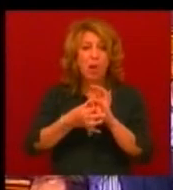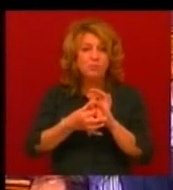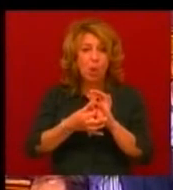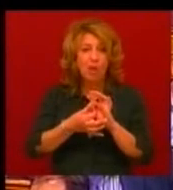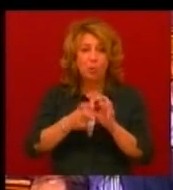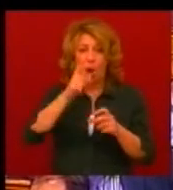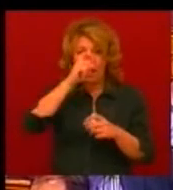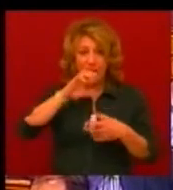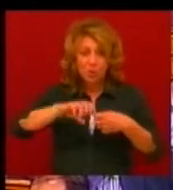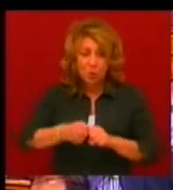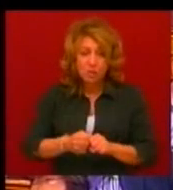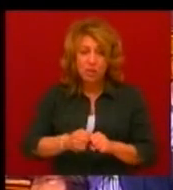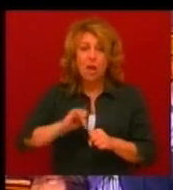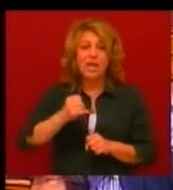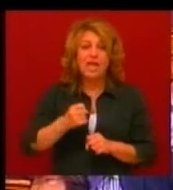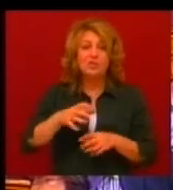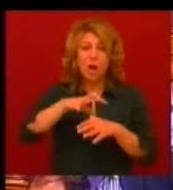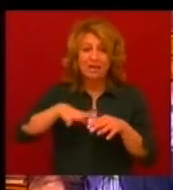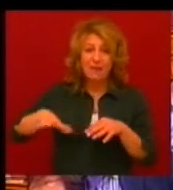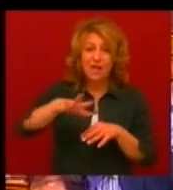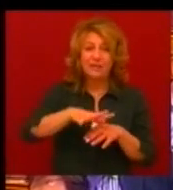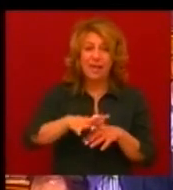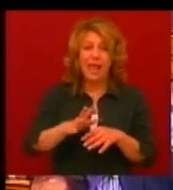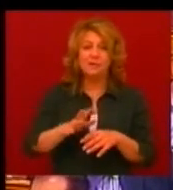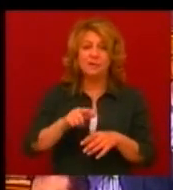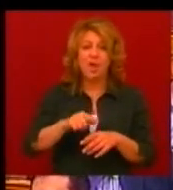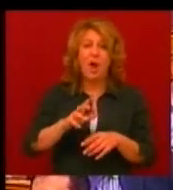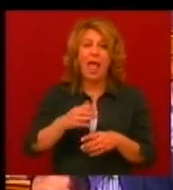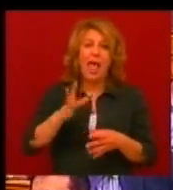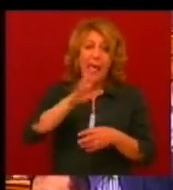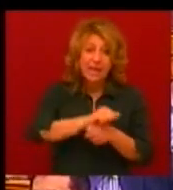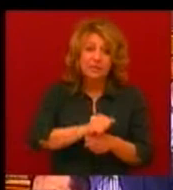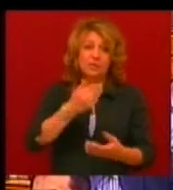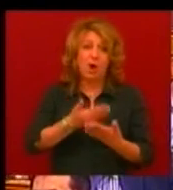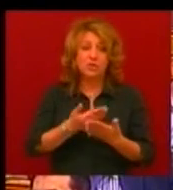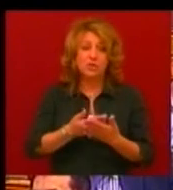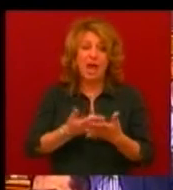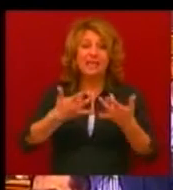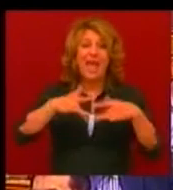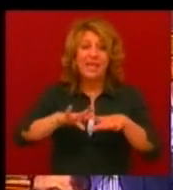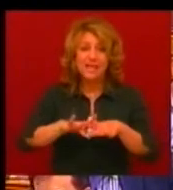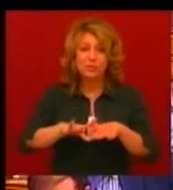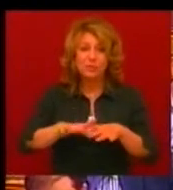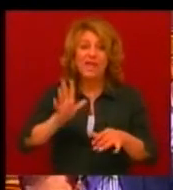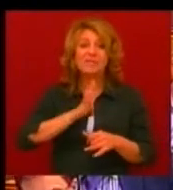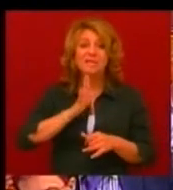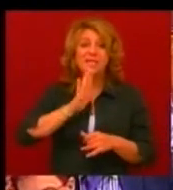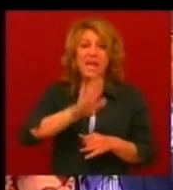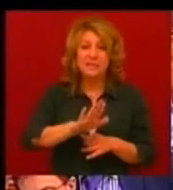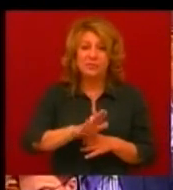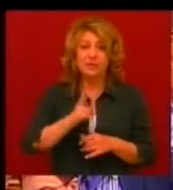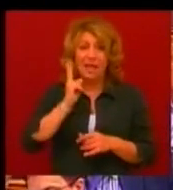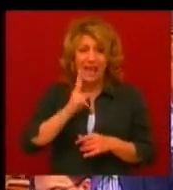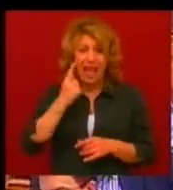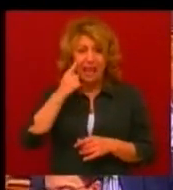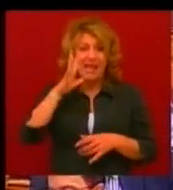következetesen, és a régióban eddig elért gazdasági pozícióinkat veszélyeztetik. Észre kellene